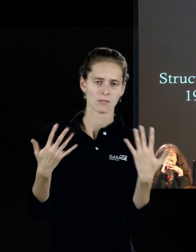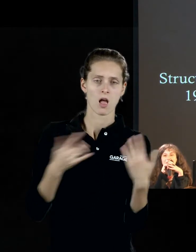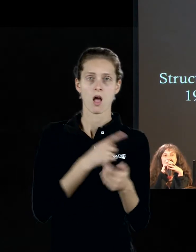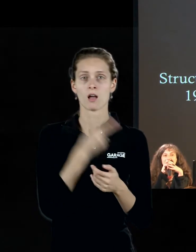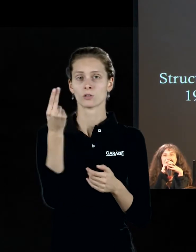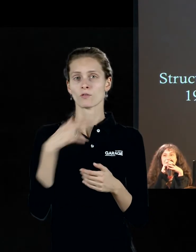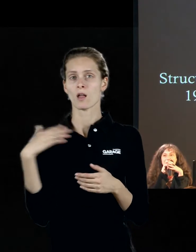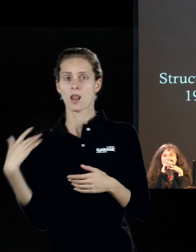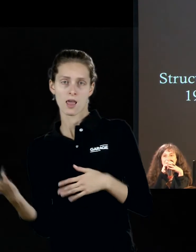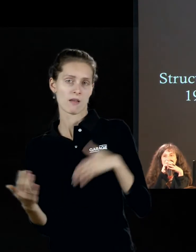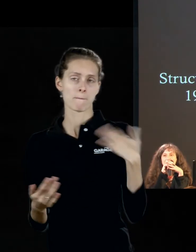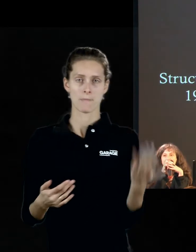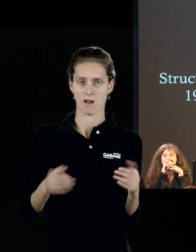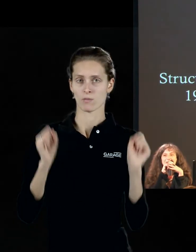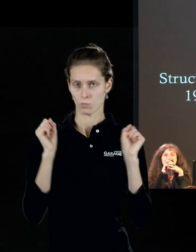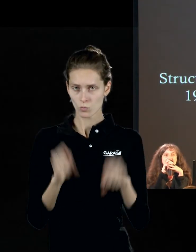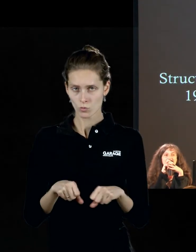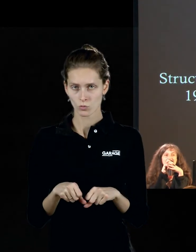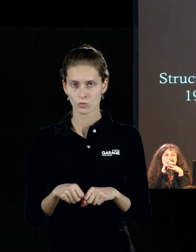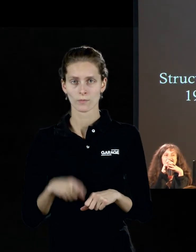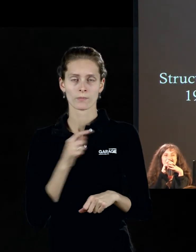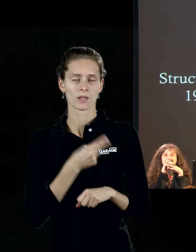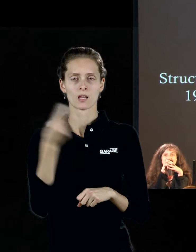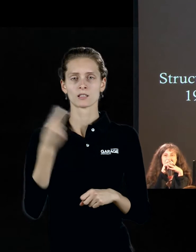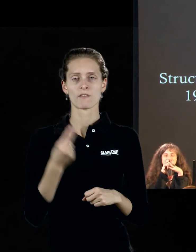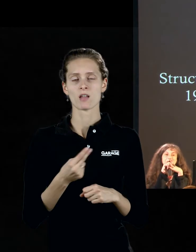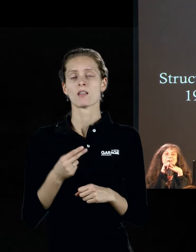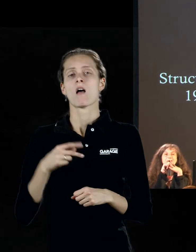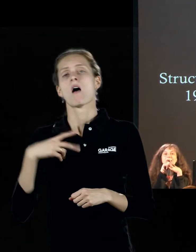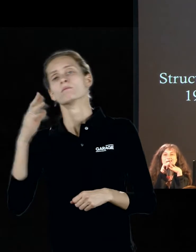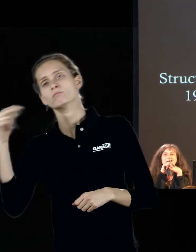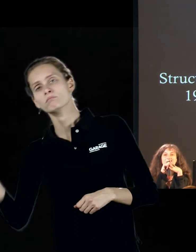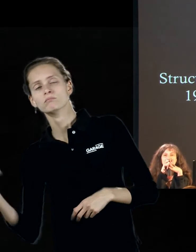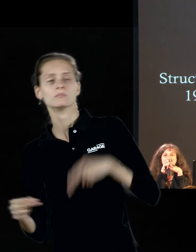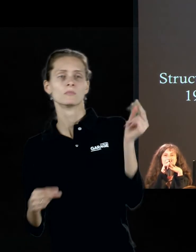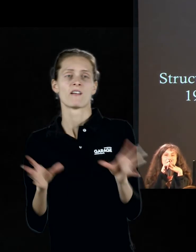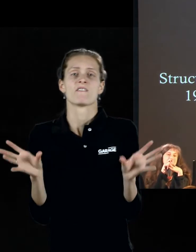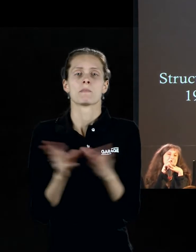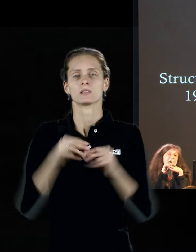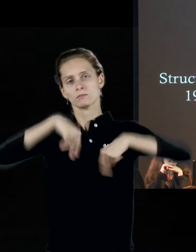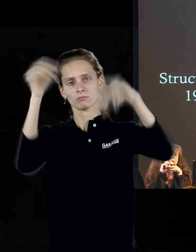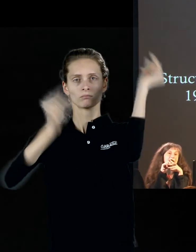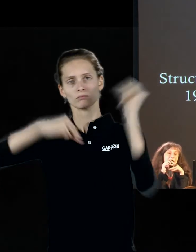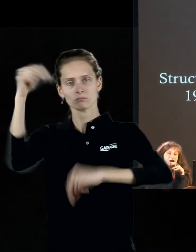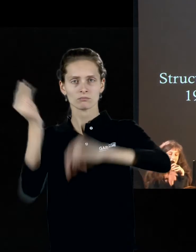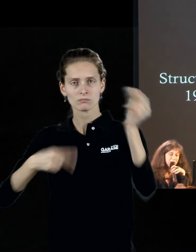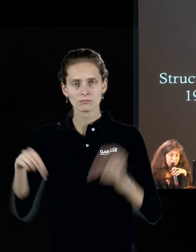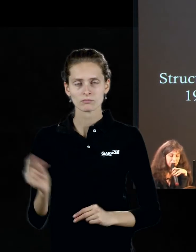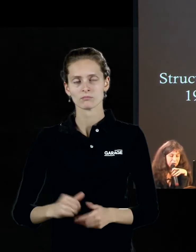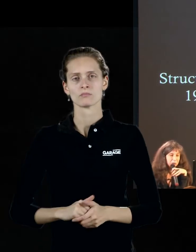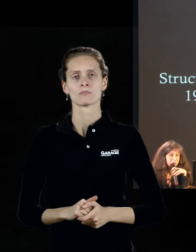руками. Он рисовал и левой, и правой рукой. И мог рисовать, мог работать одновременно двумя руками. И